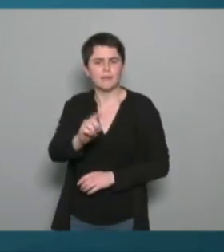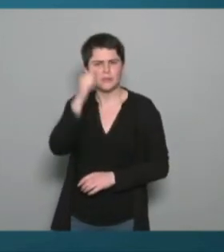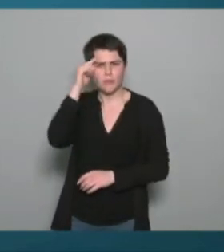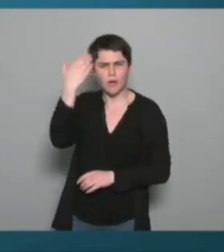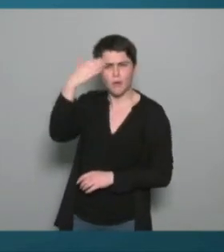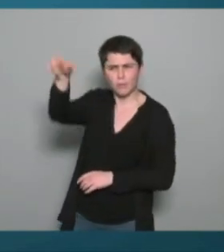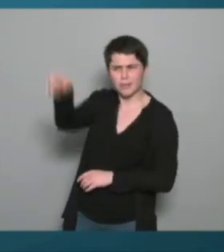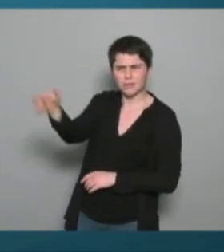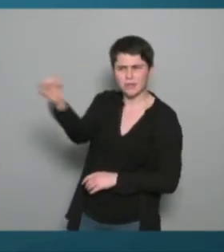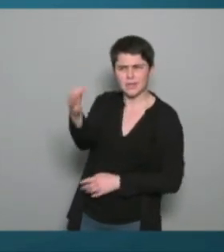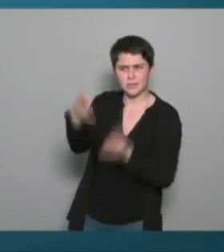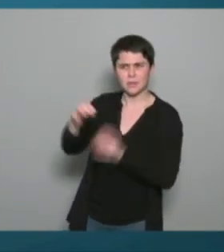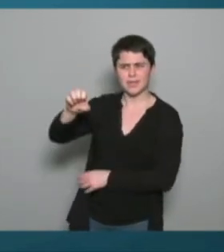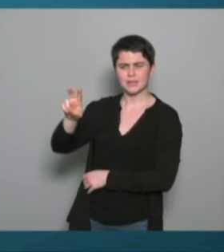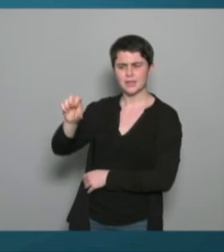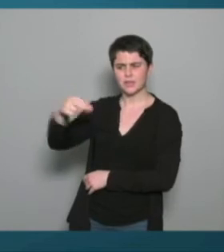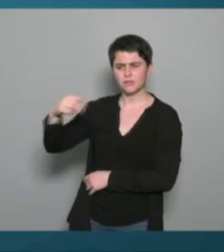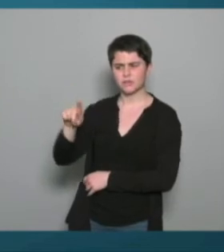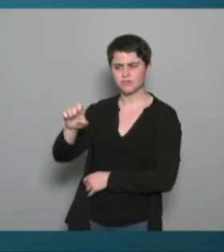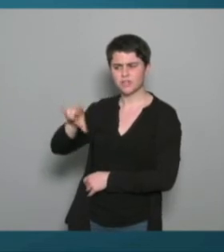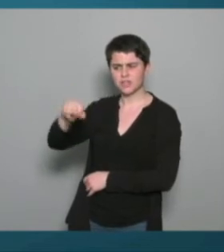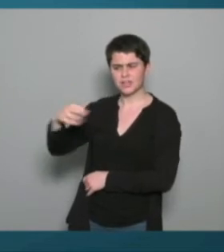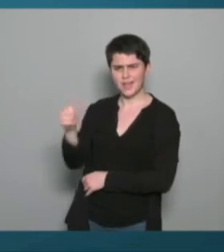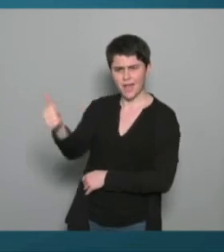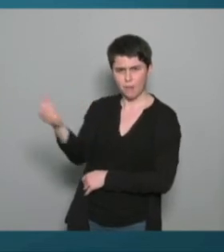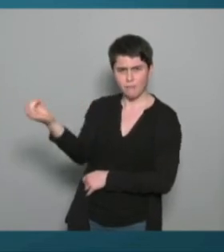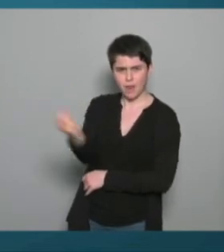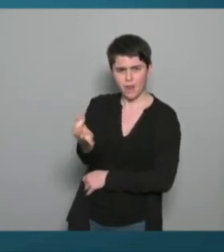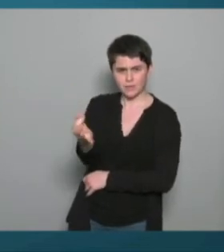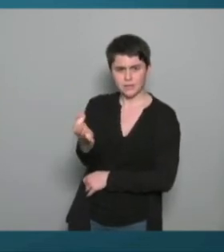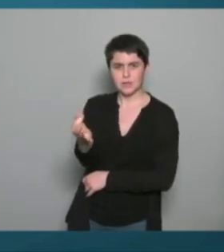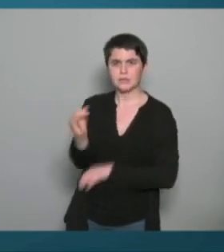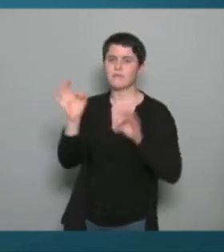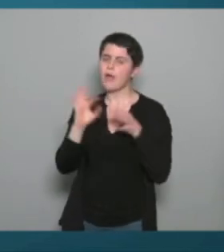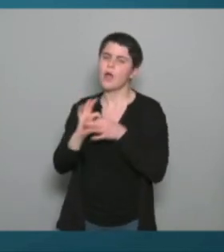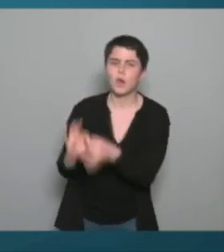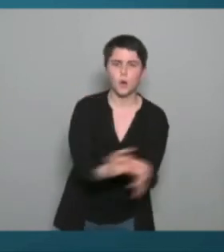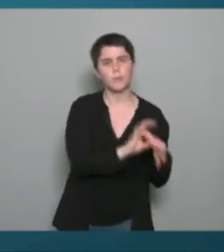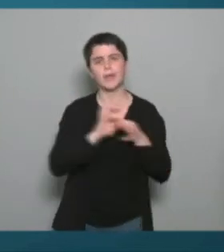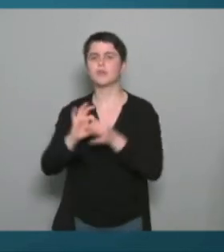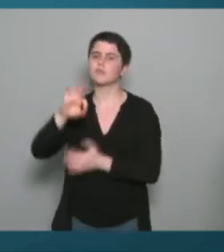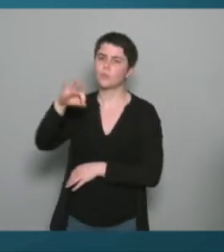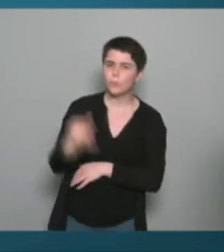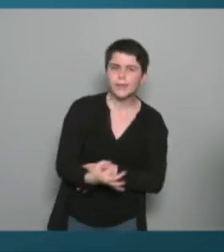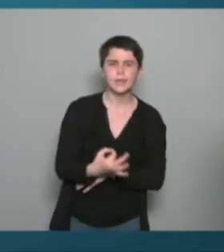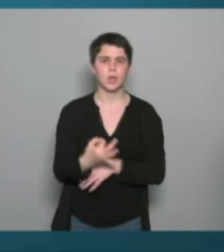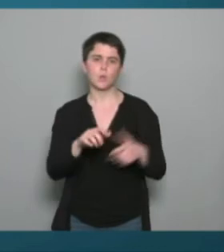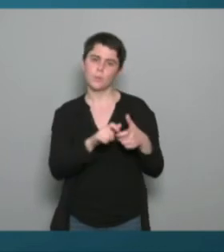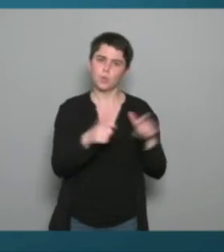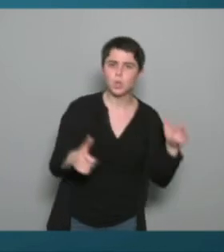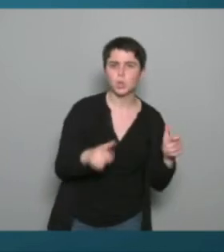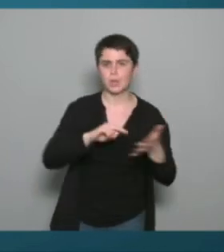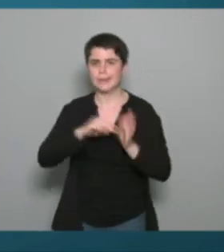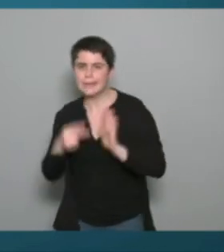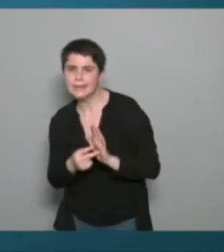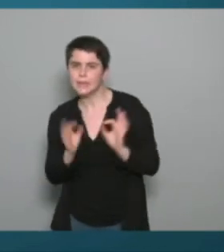Evangélina qui l'a dit effectivement peut-être au-delà de ces aspects un peu coopératifs etc un peu structurels et techniques simplement et surtout